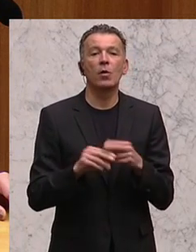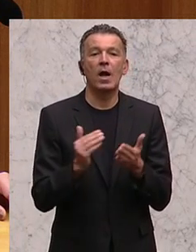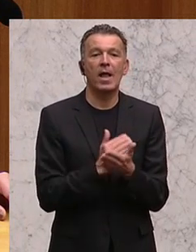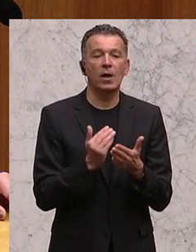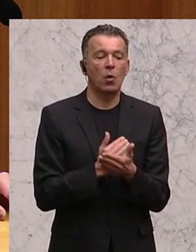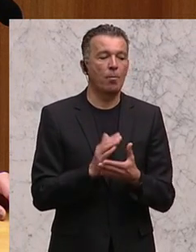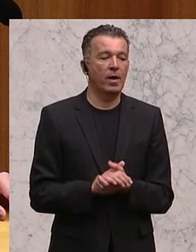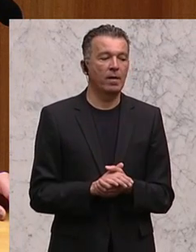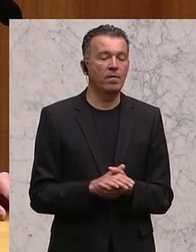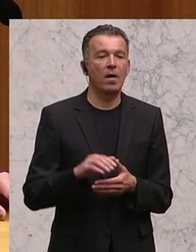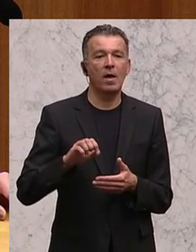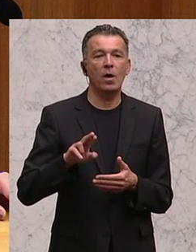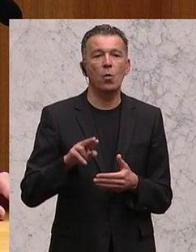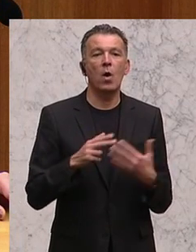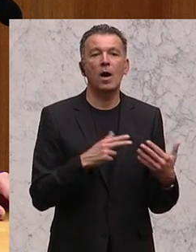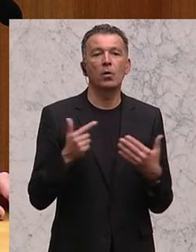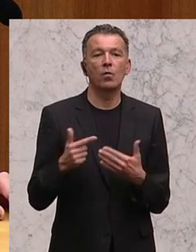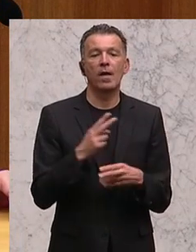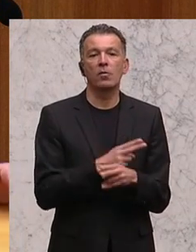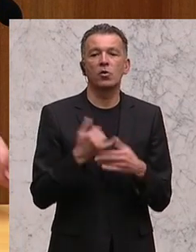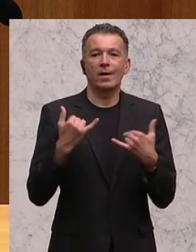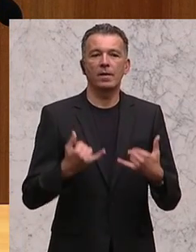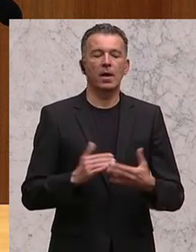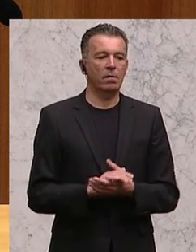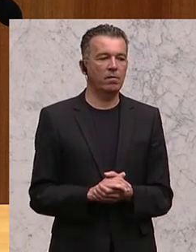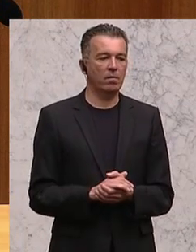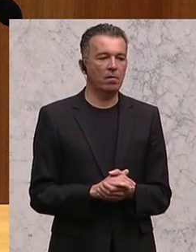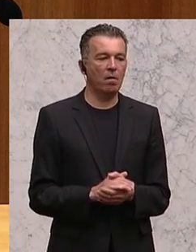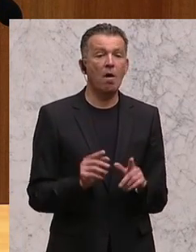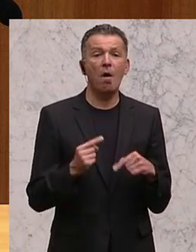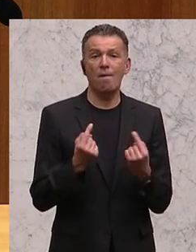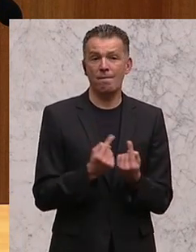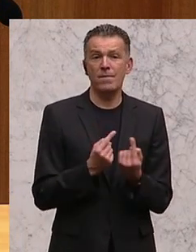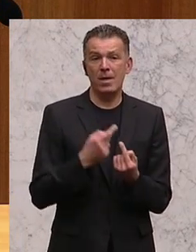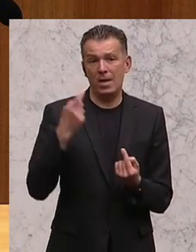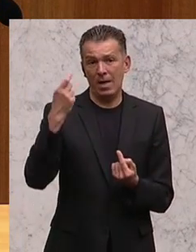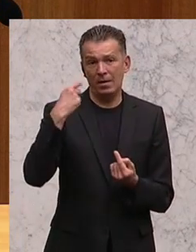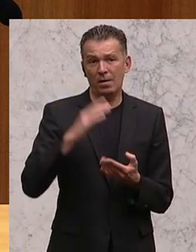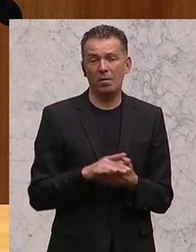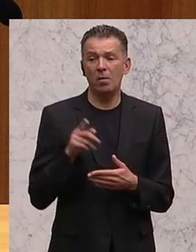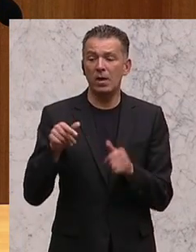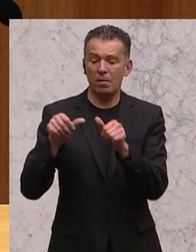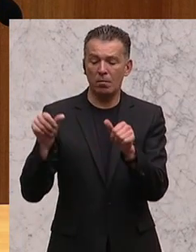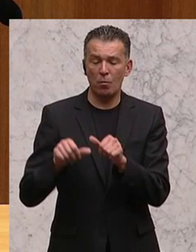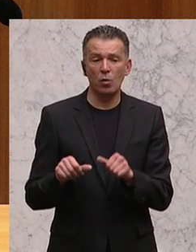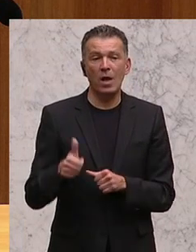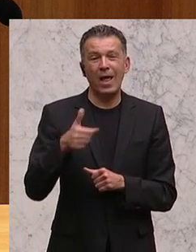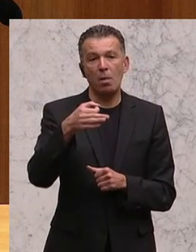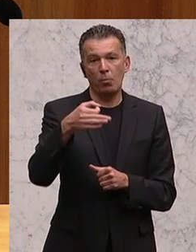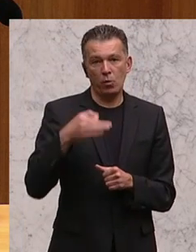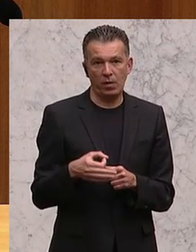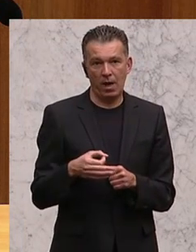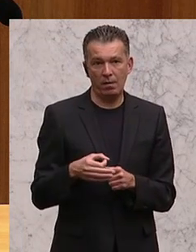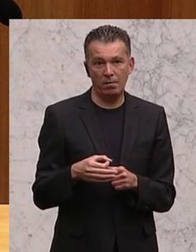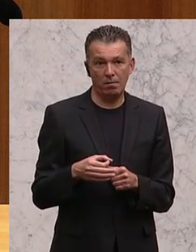der EU 28 jetzt. Aber wir sind der Meinung, dass man dieses Modell, nämlich diese 1%